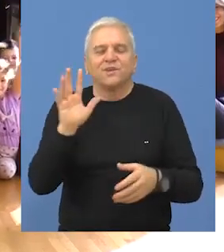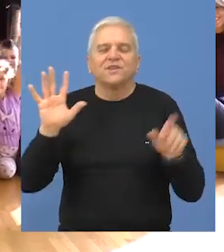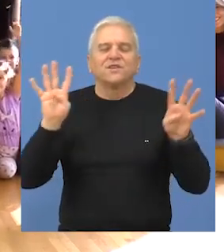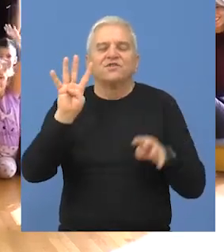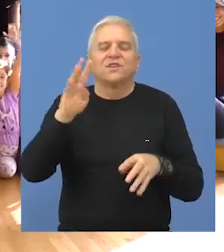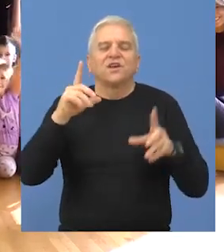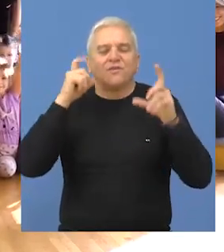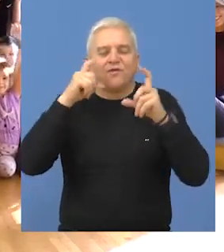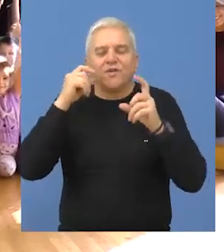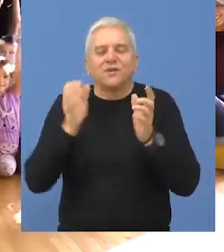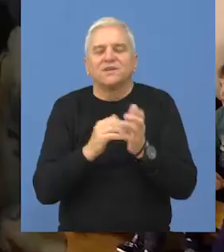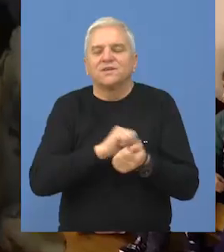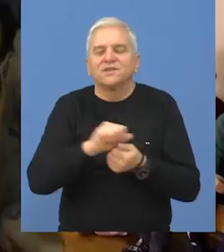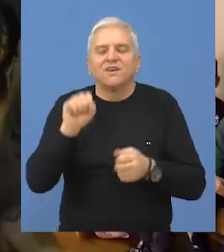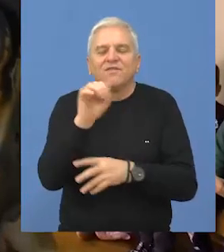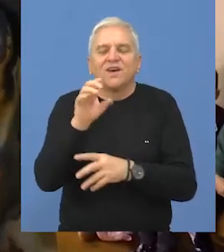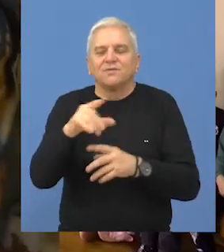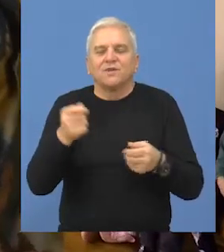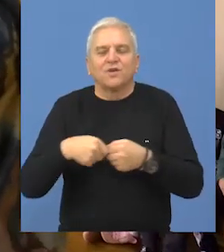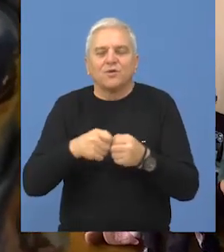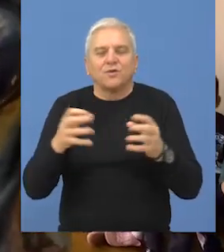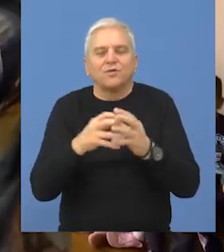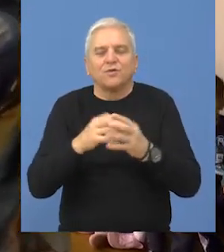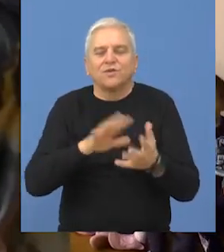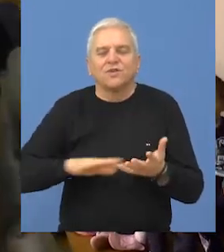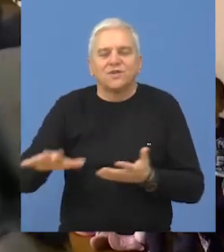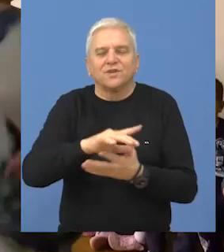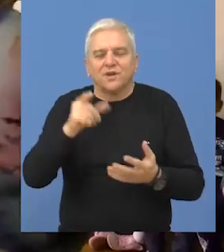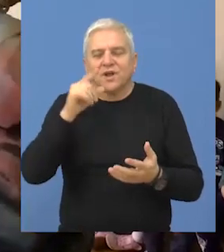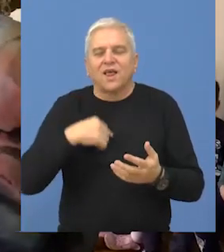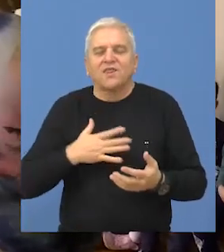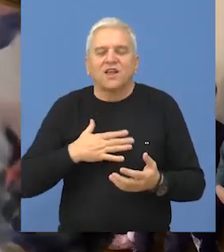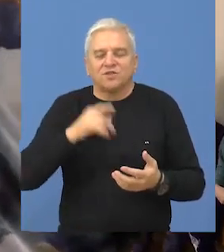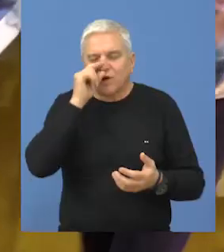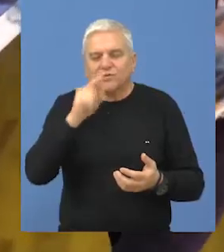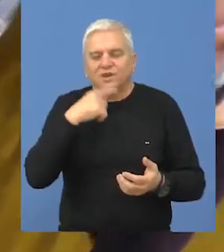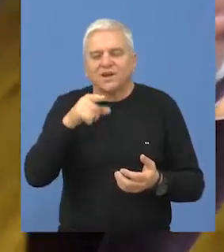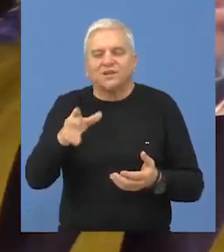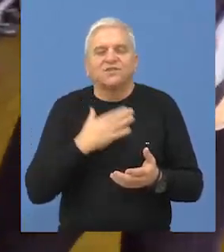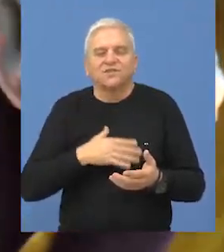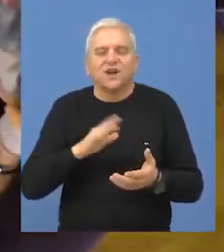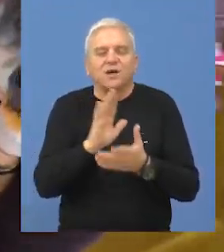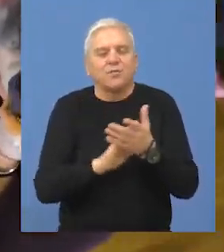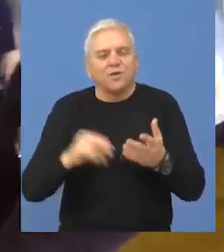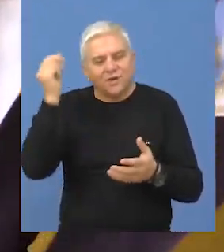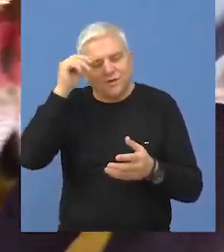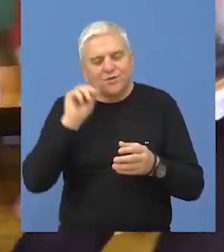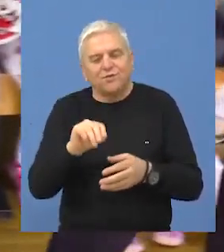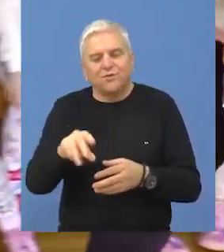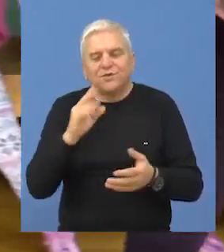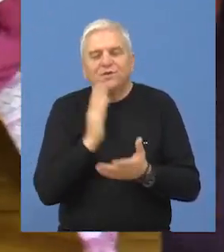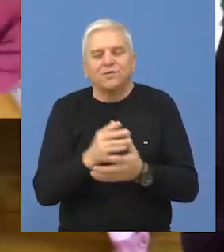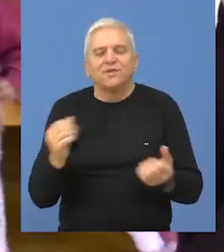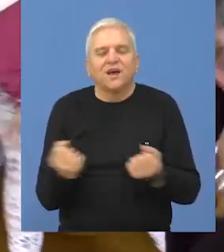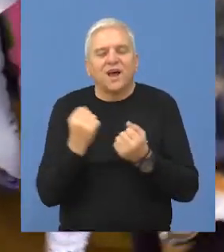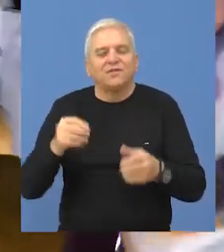fotoaparata za potrebe svih vaspitno-obrazovnih grupa na teritoriji naše opštine. Na ovaj način polaznici ustanove